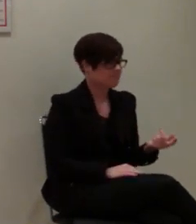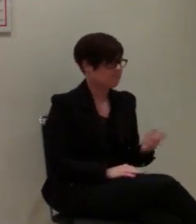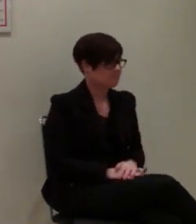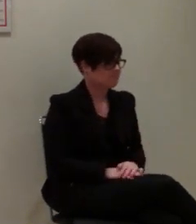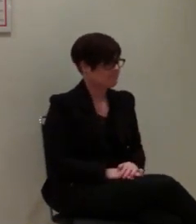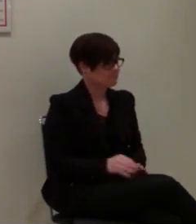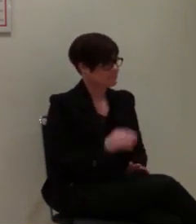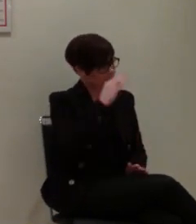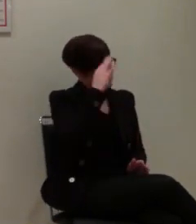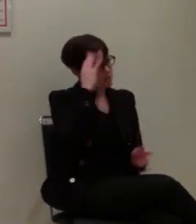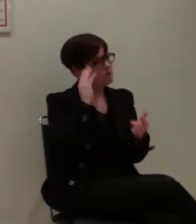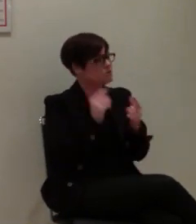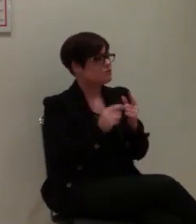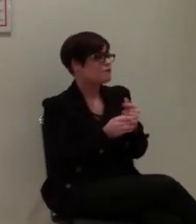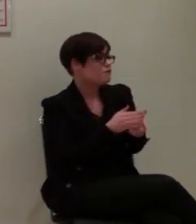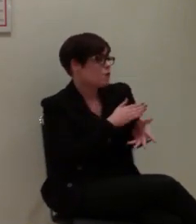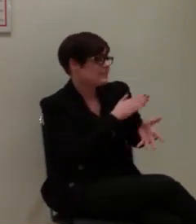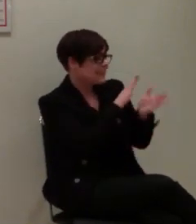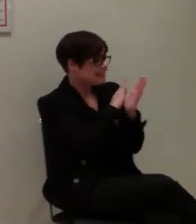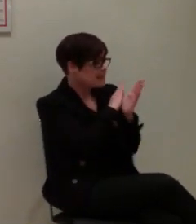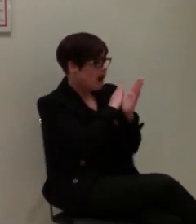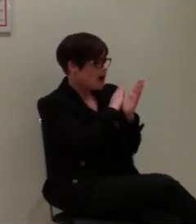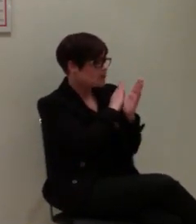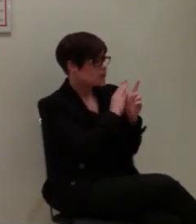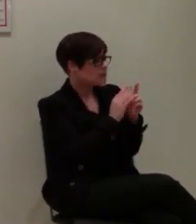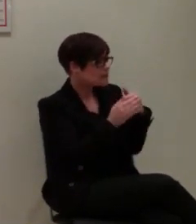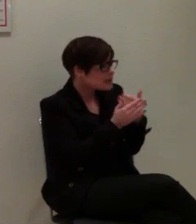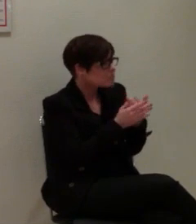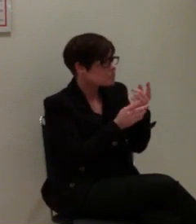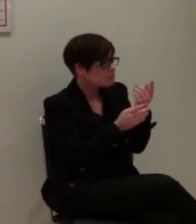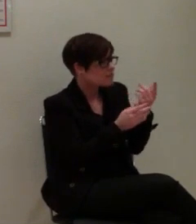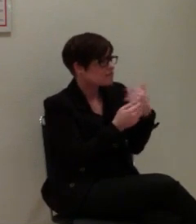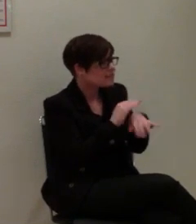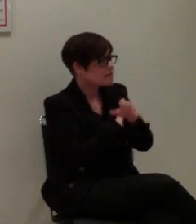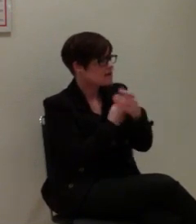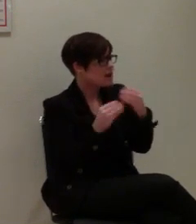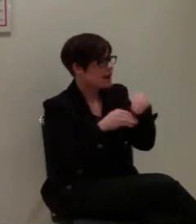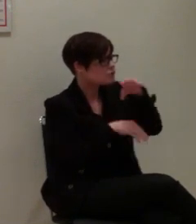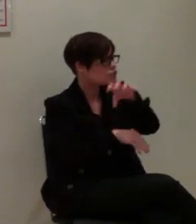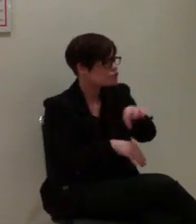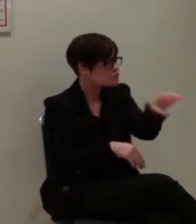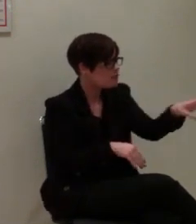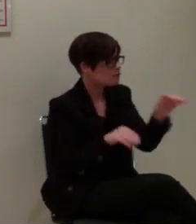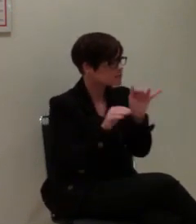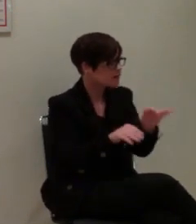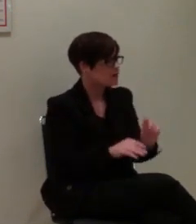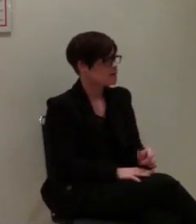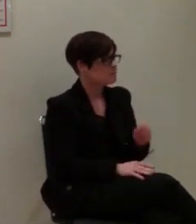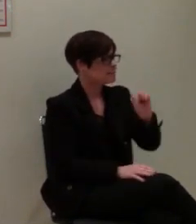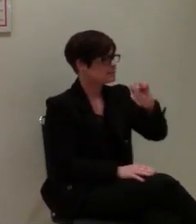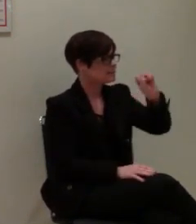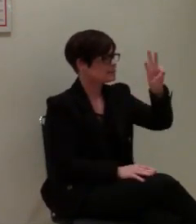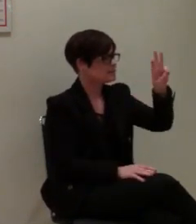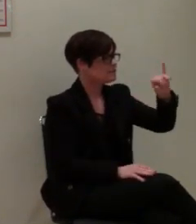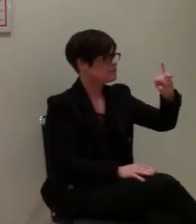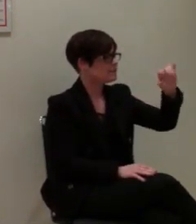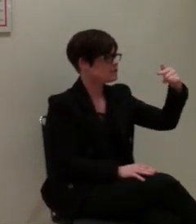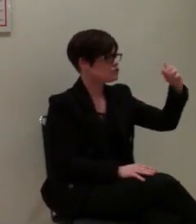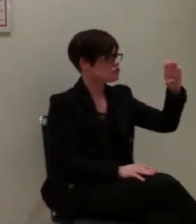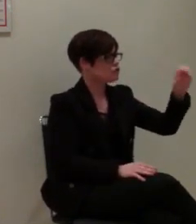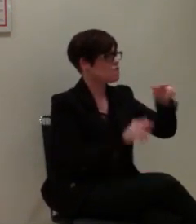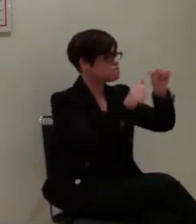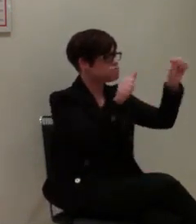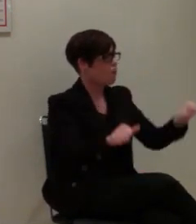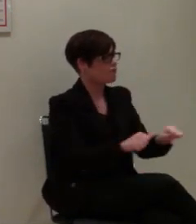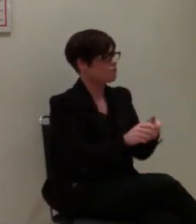Bis vor zehn Jahren gab es tatsächlich noch Leitstellen. Die arbeiteten mit einem Switchboard, wo man Leitungen